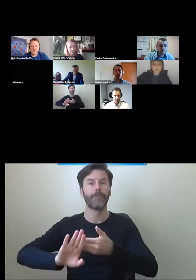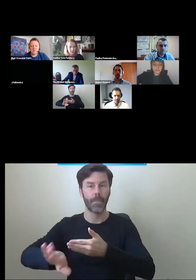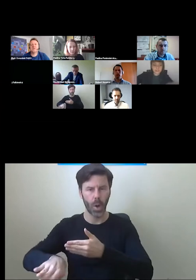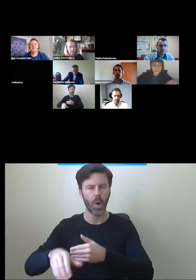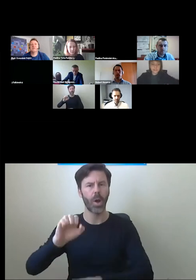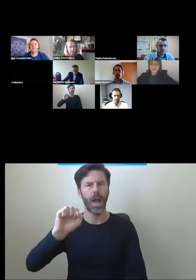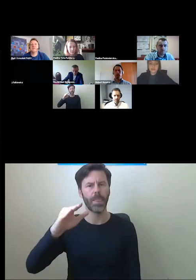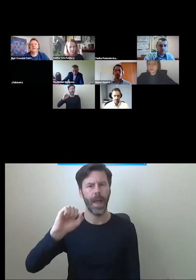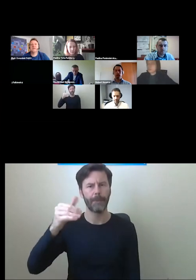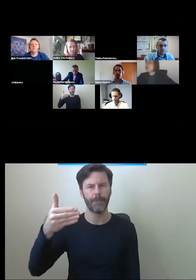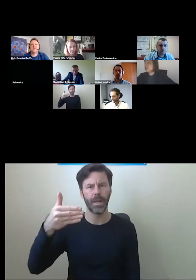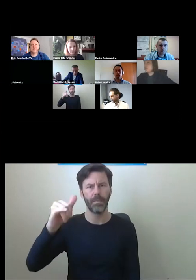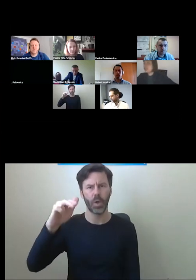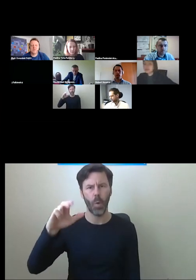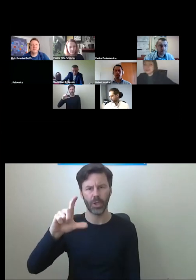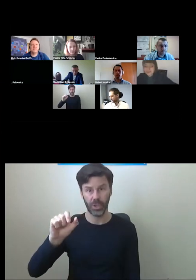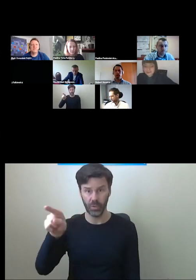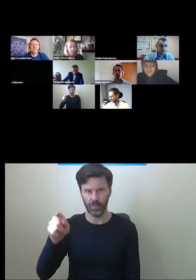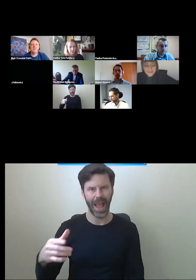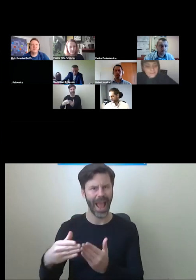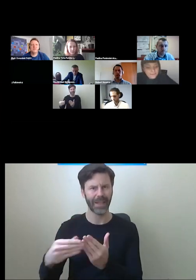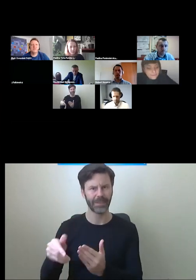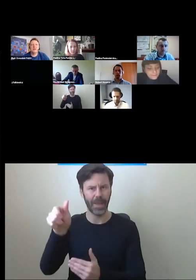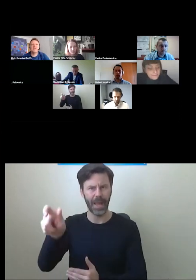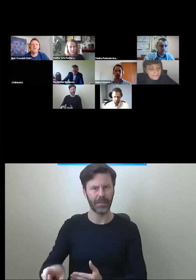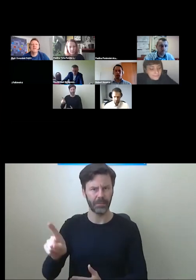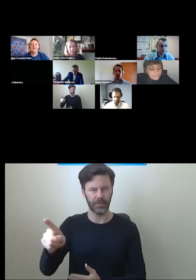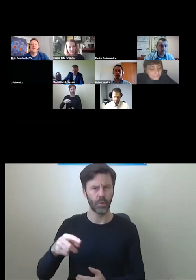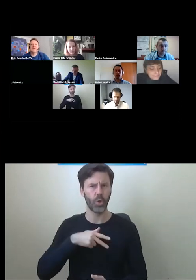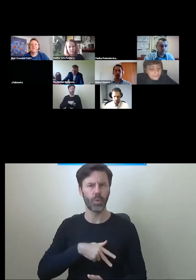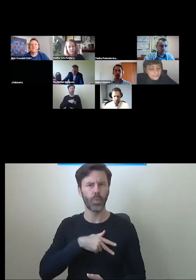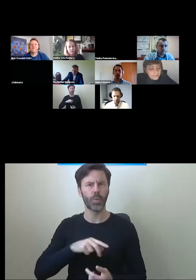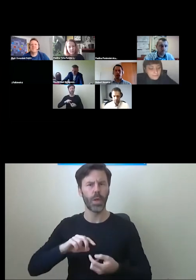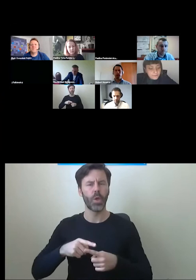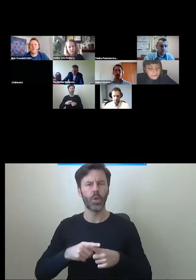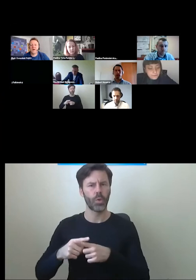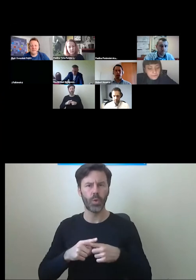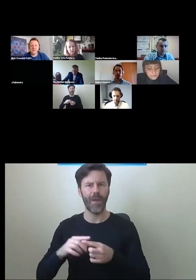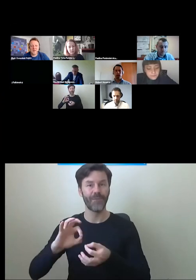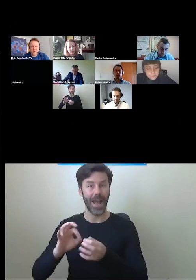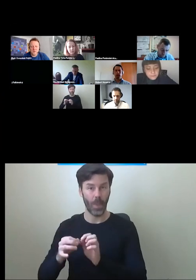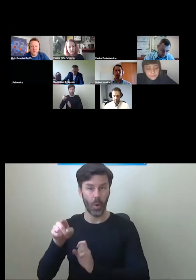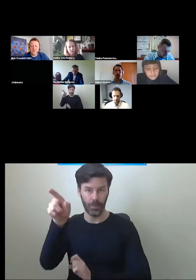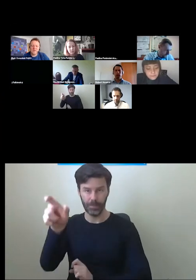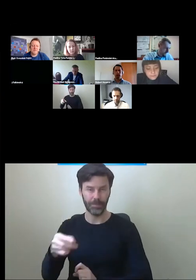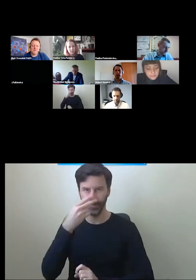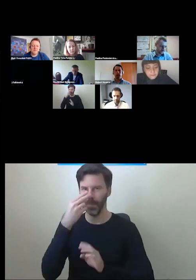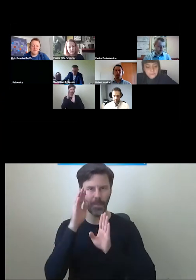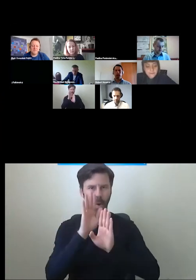Mikołajczyk, ekspert Fado, będzie pokazywał